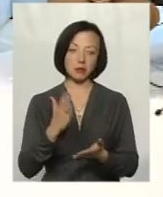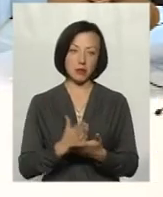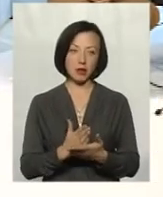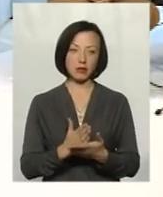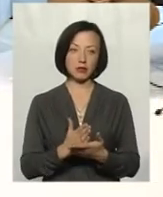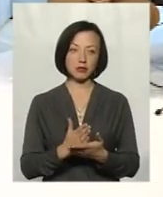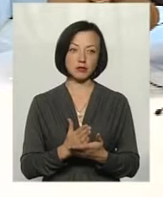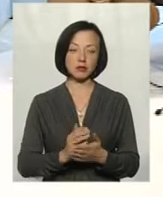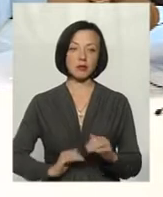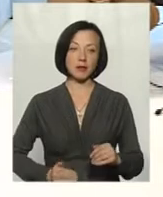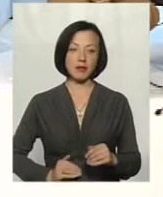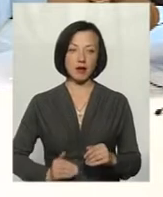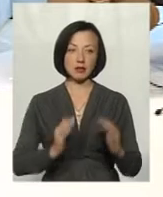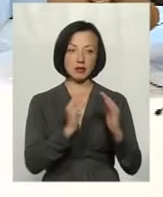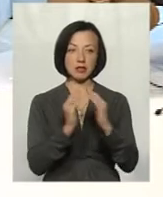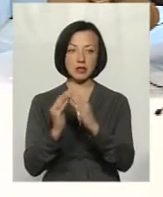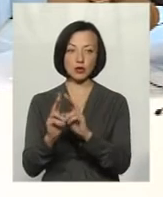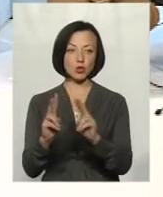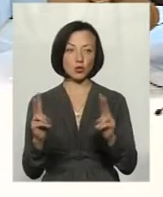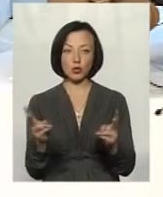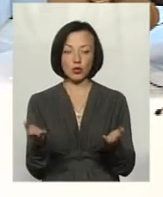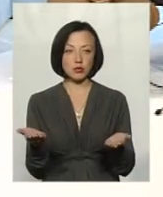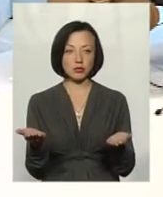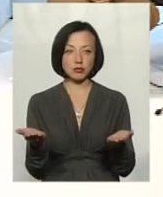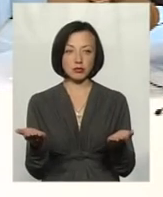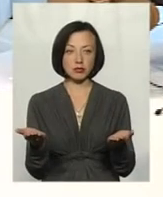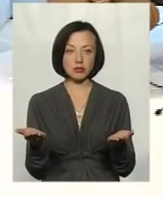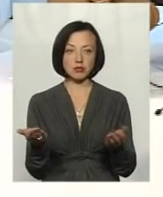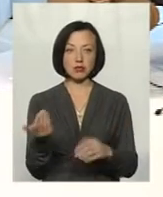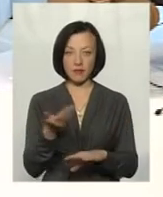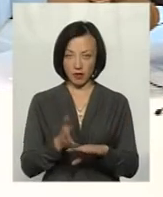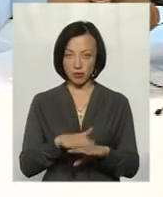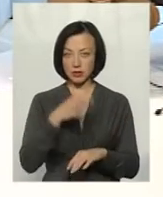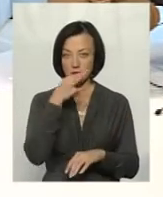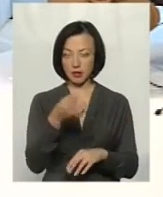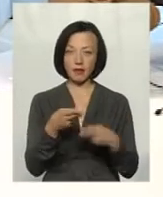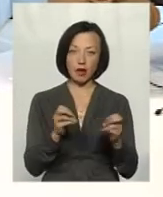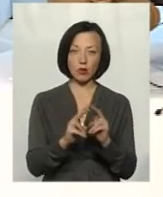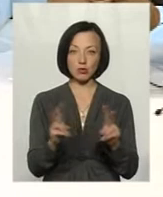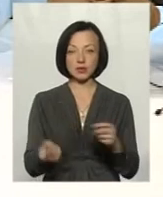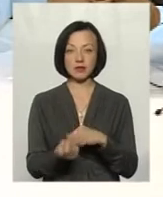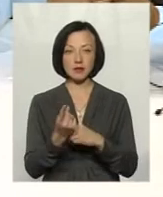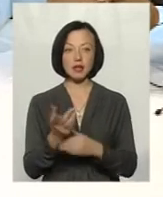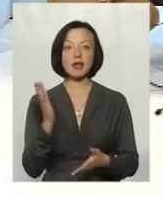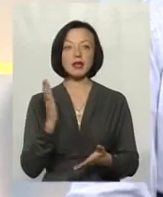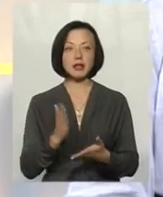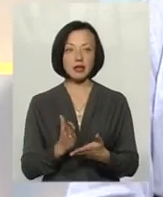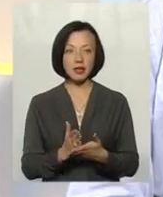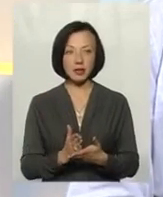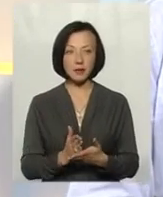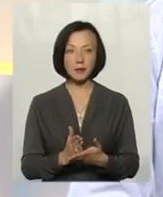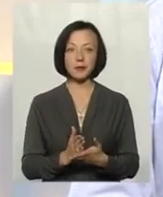приватний сектор. Ніхто, ну, важко сказати, де, хто, як. Звичайно, є і за